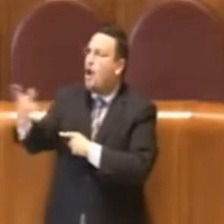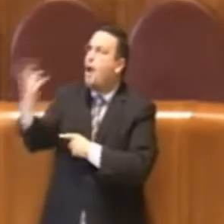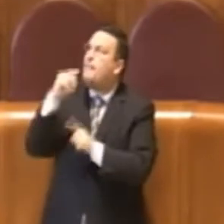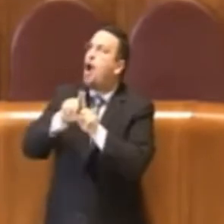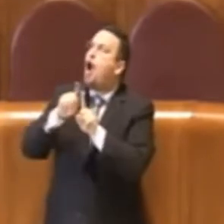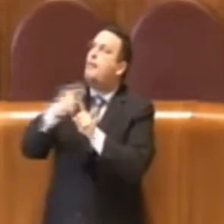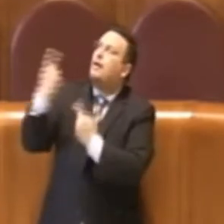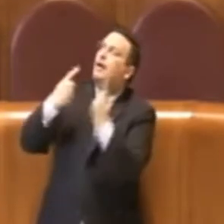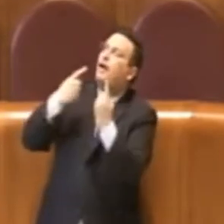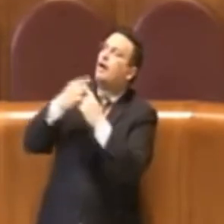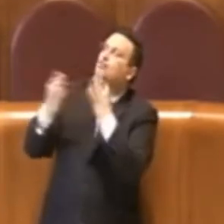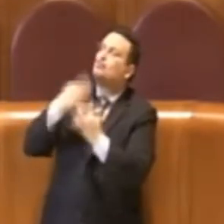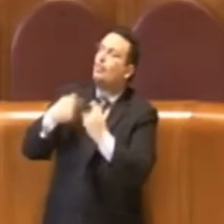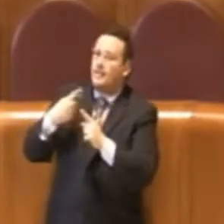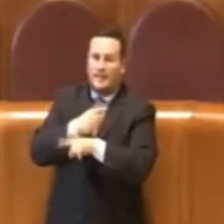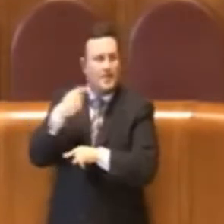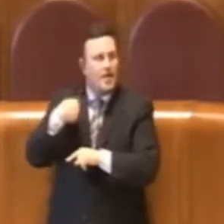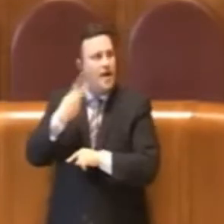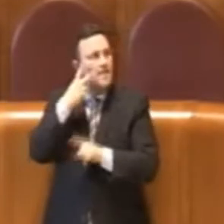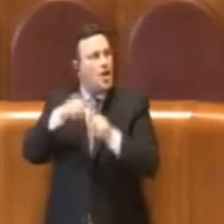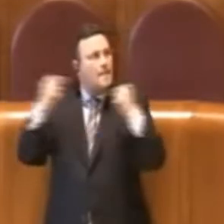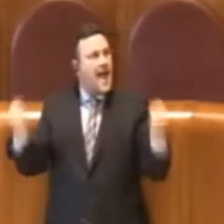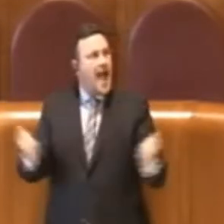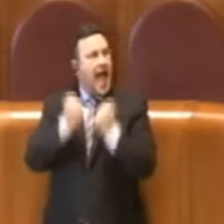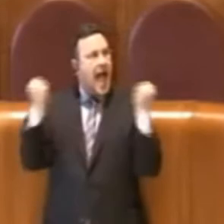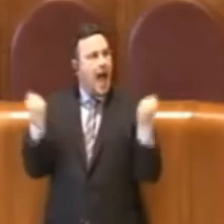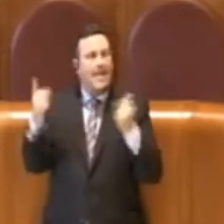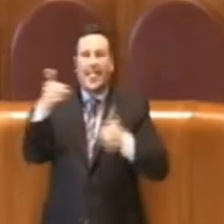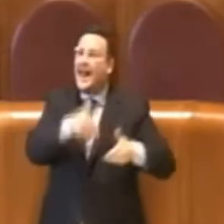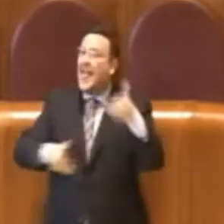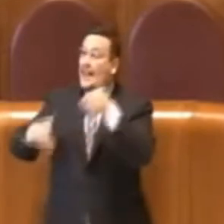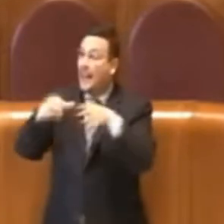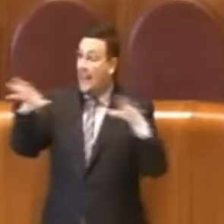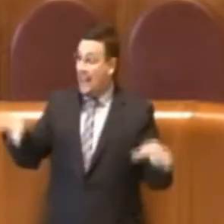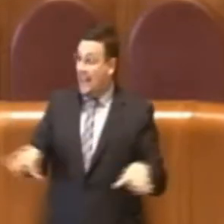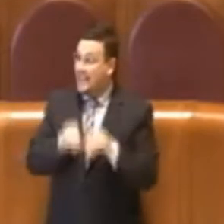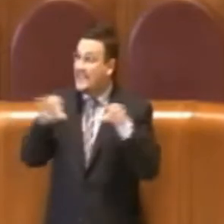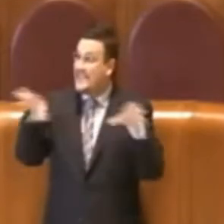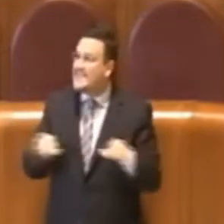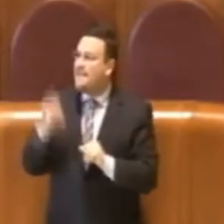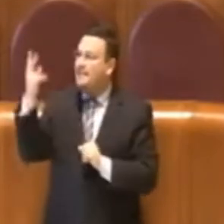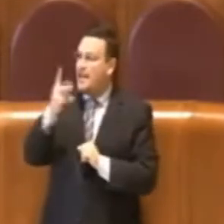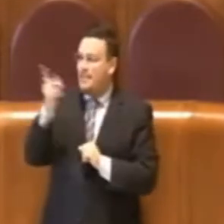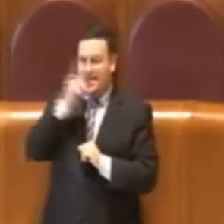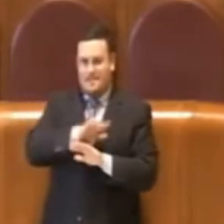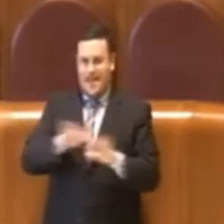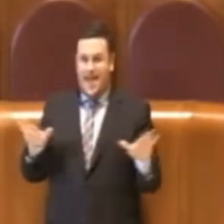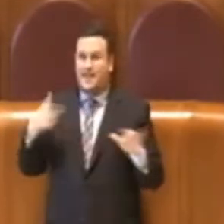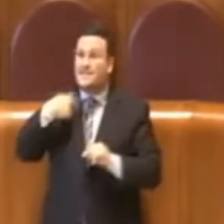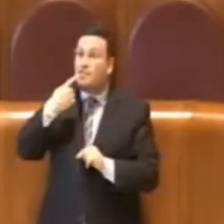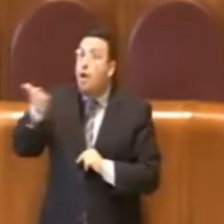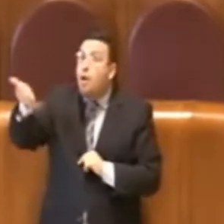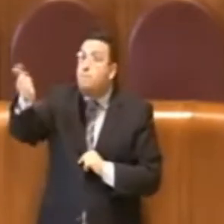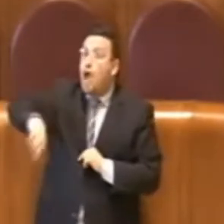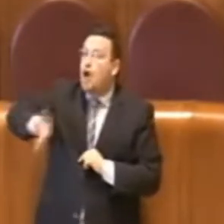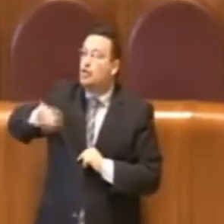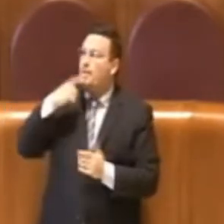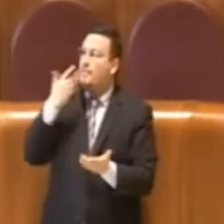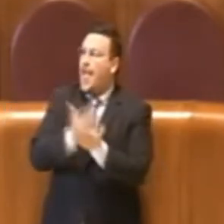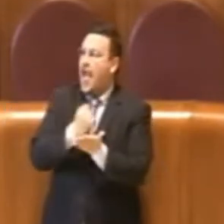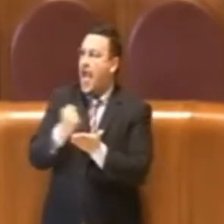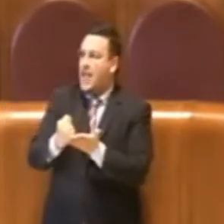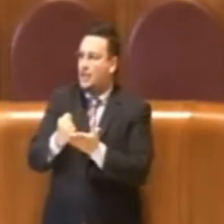dobbiamo fare. Vedo che la campagna elettorale è iniziata ed è iniziata proprio male, quindi io boccerò quest'atto. Grazie.